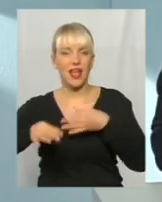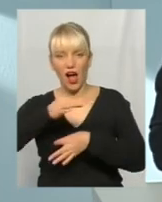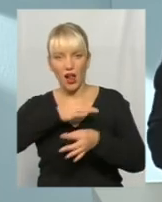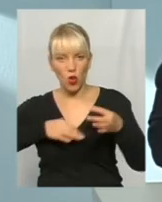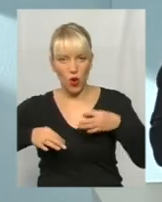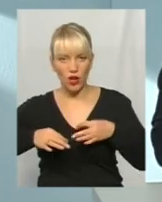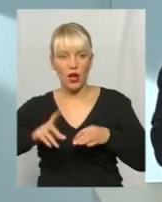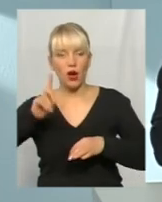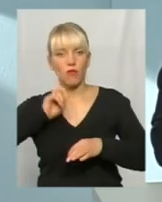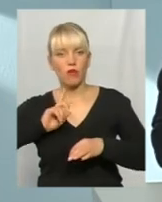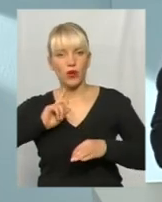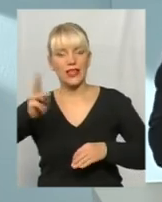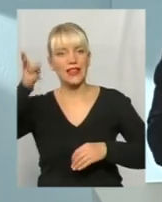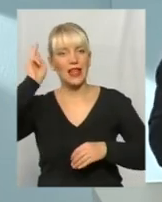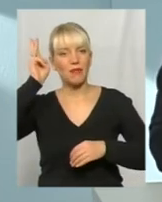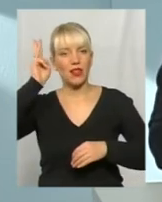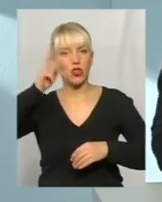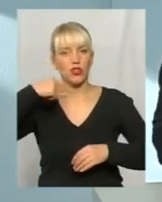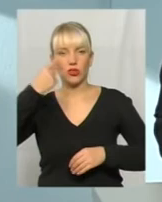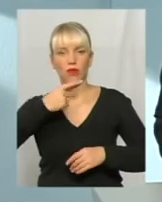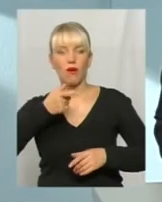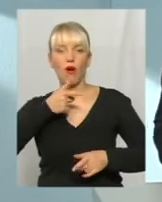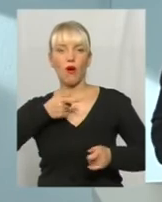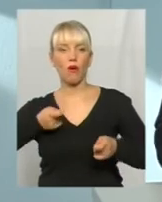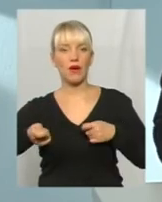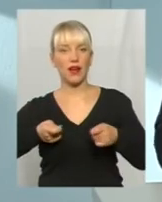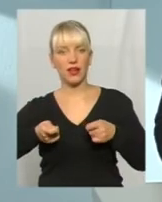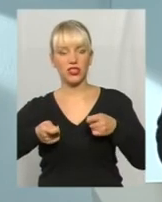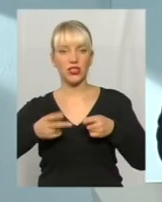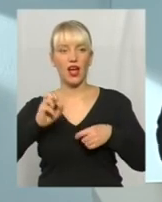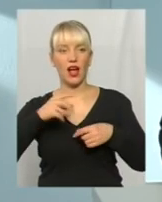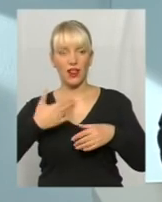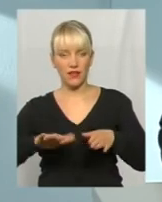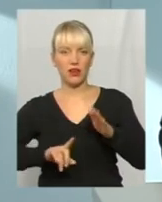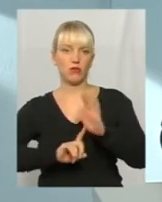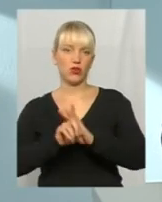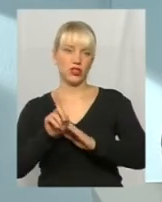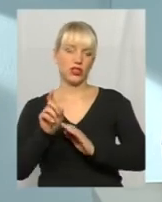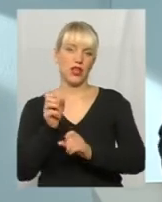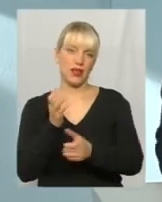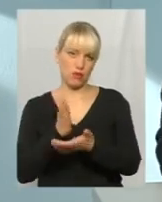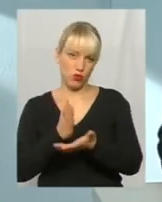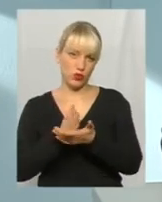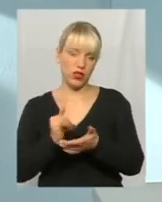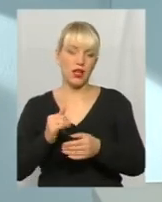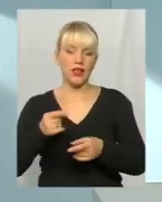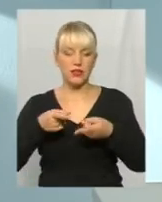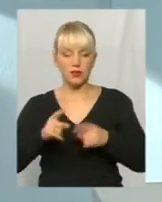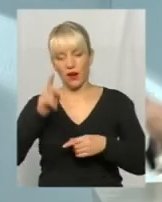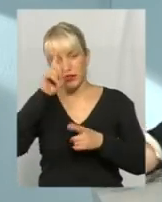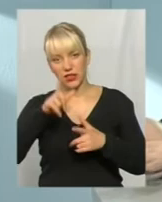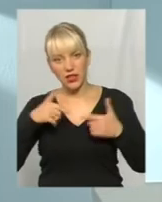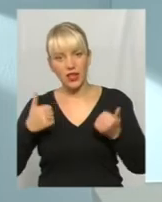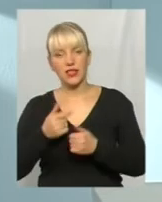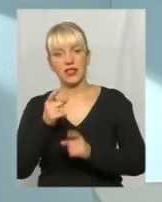сказала так, дипломатичною мовою. Обережний, але він вже починає бути. Тобто, насправді, країна змінюється, тільки